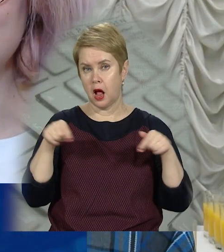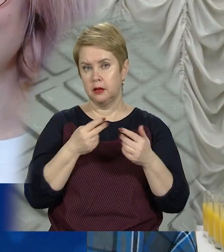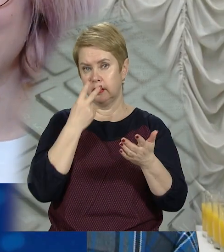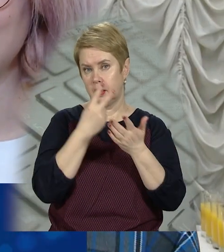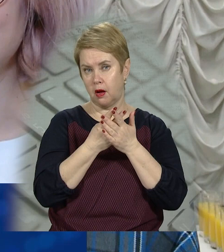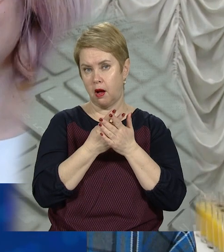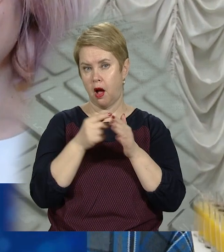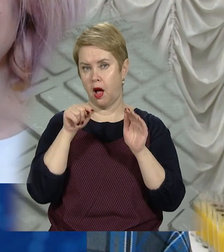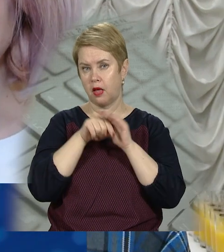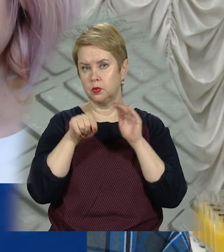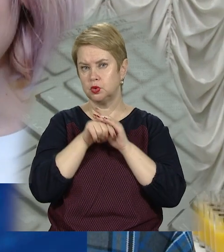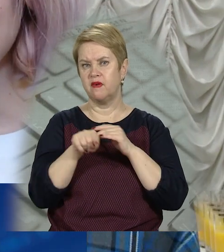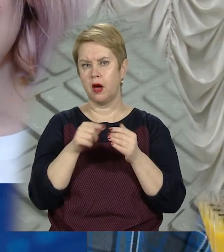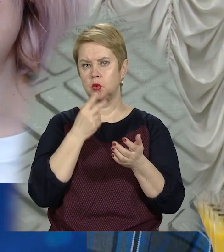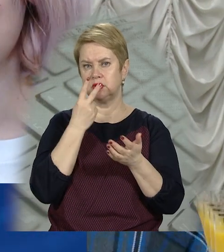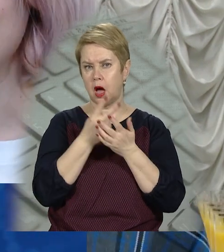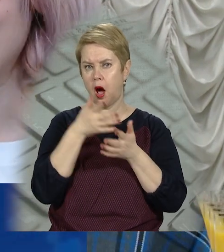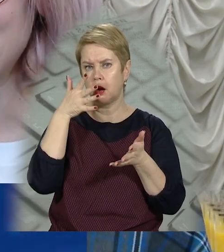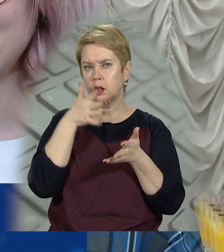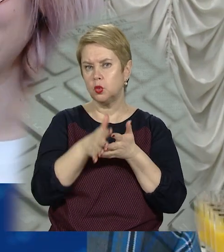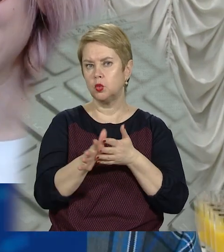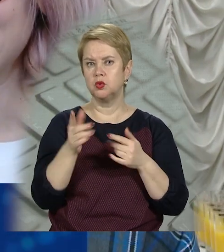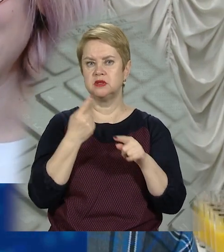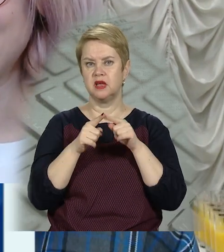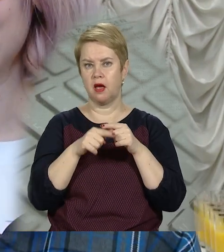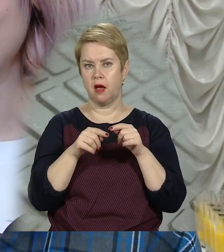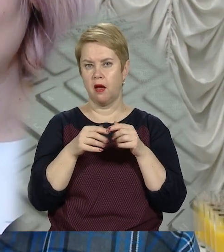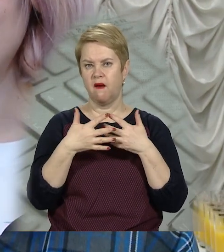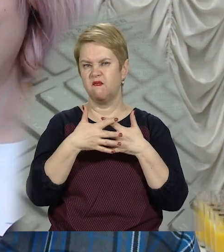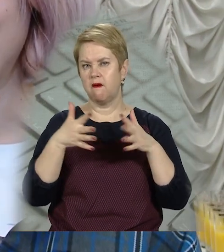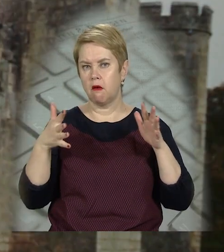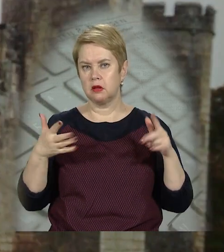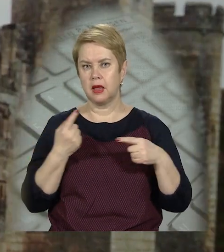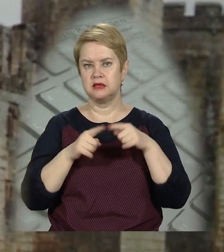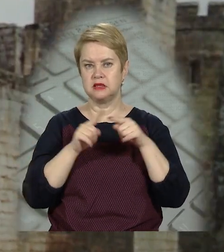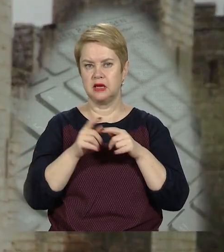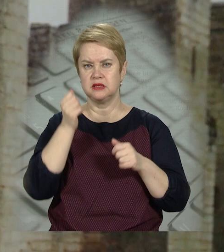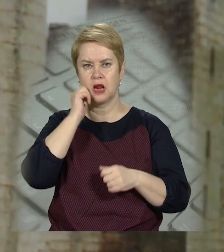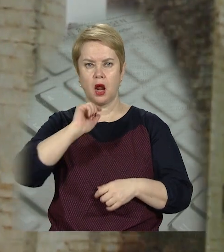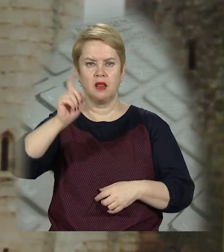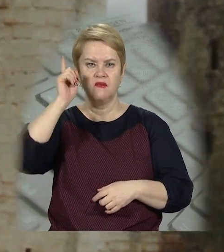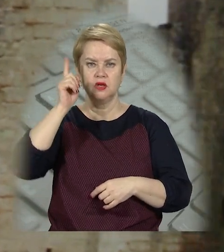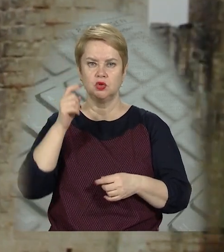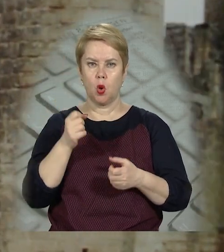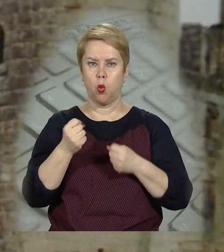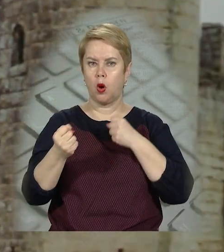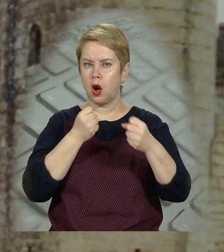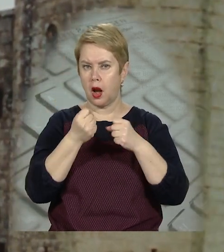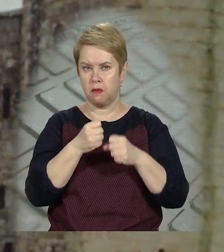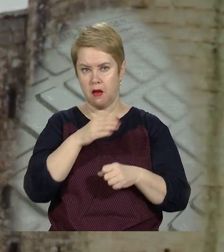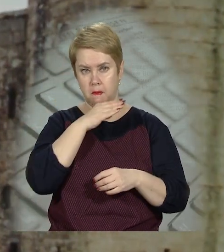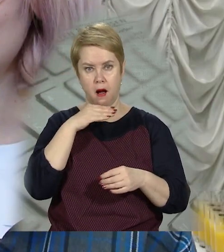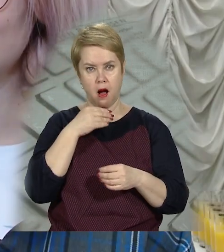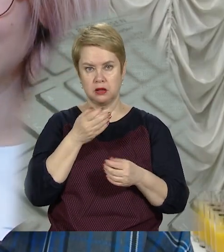атмосферу занурення, адже це фортеці, одні з таких нементальних середньовічних укріплень. Тому ж тут